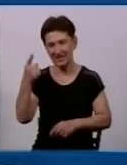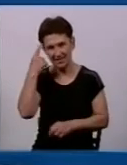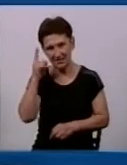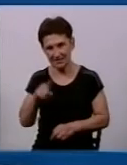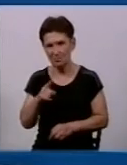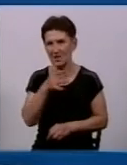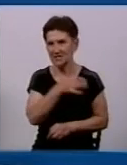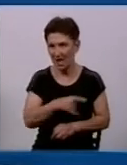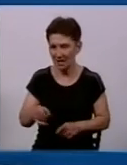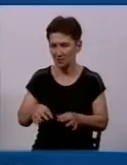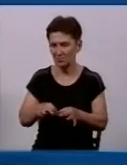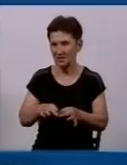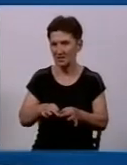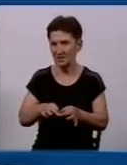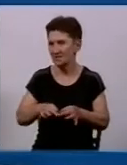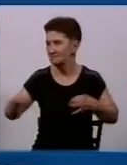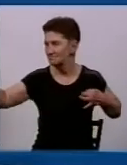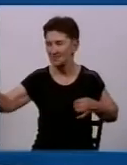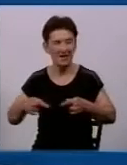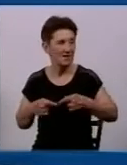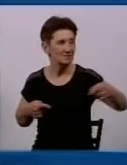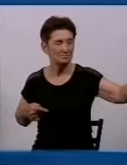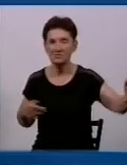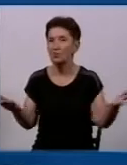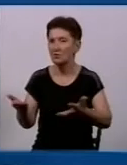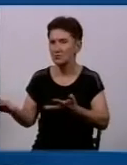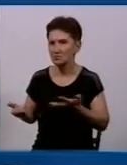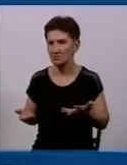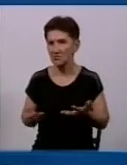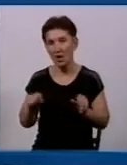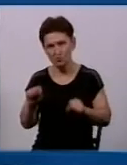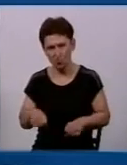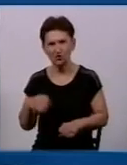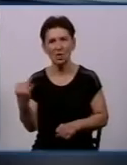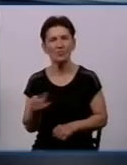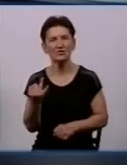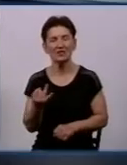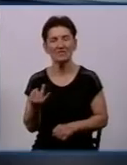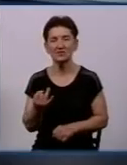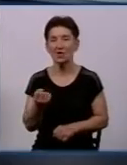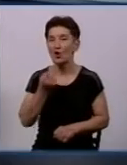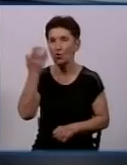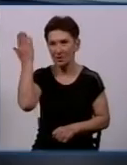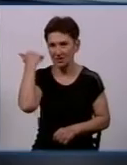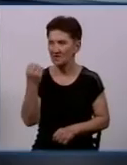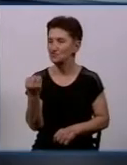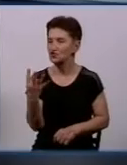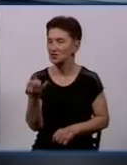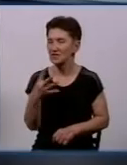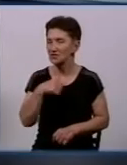терміни, відстані наявності гідрантів в тому чи іншому районі? Чи цим можна поцікавитись, як, знаєте, колись, ну, у 2014 році цікавились